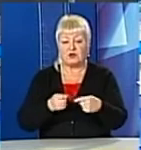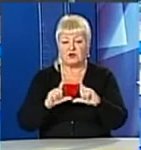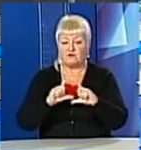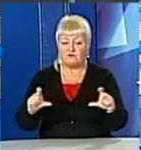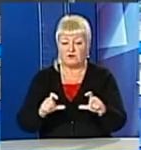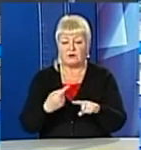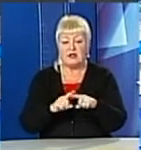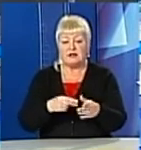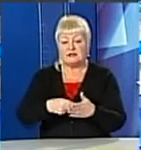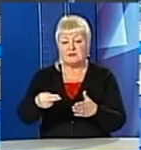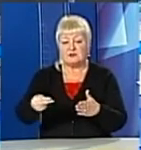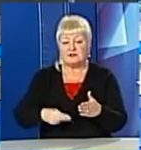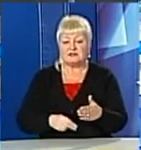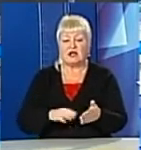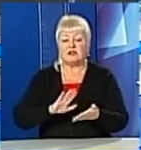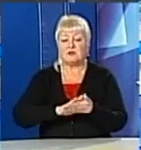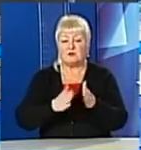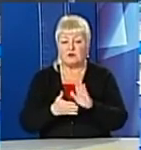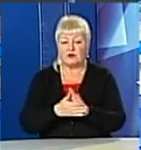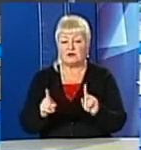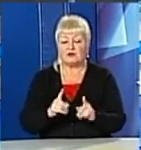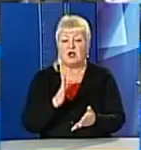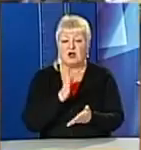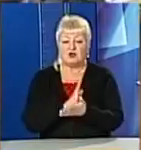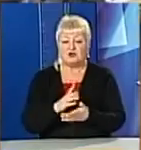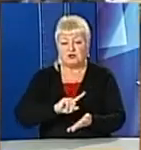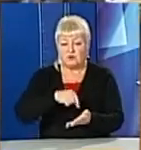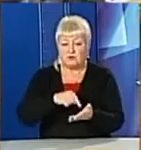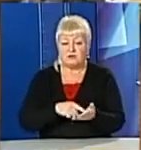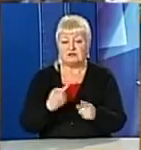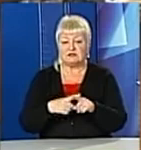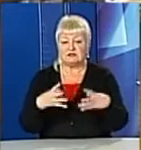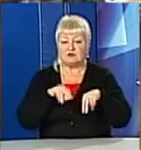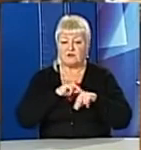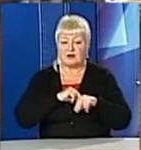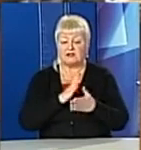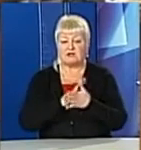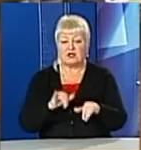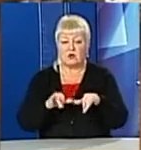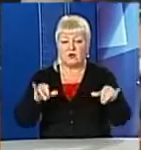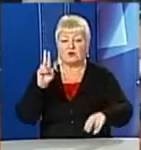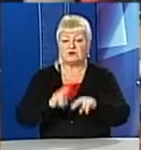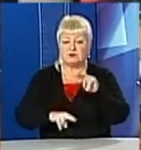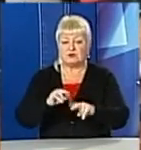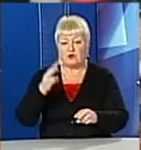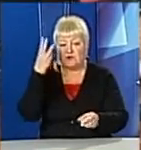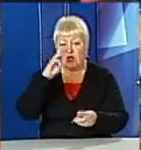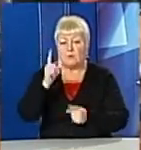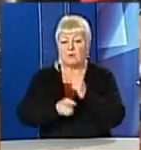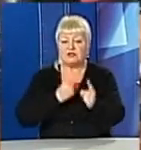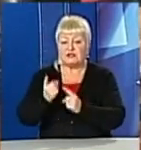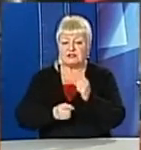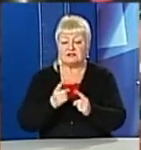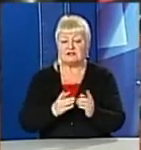підписали меморандум на екофорумі, що відбувається в місті. Співпраця полягає в розбудові і модернізації системи відведення та